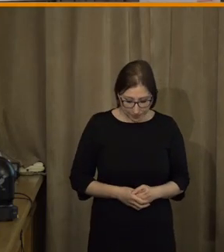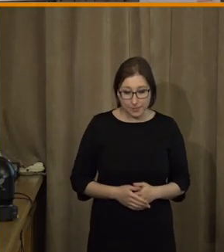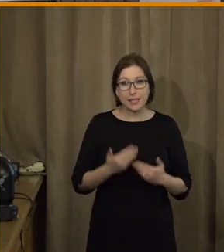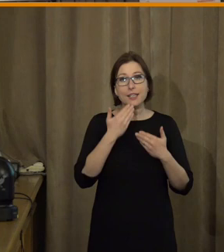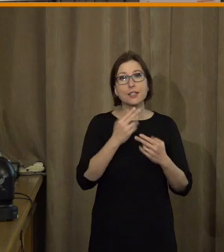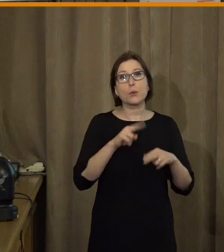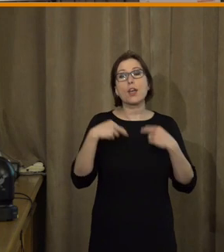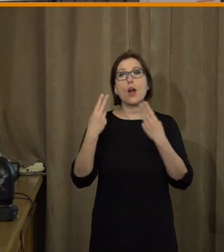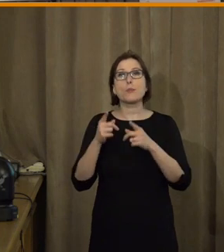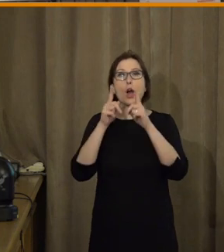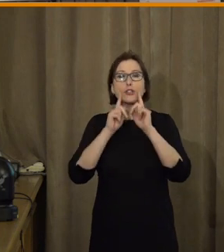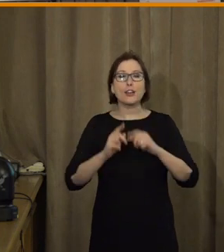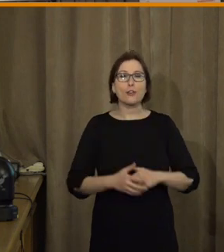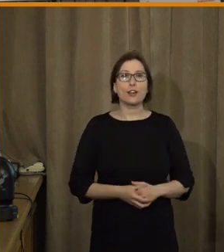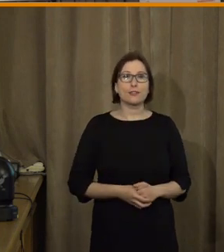Barbara Hořavová.